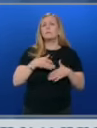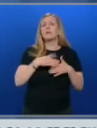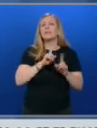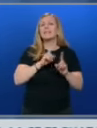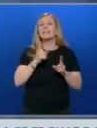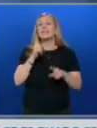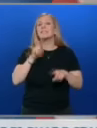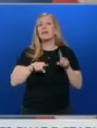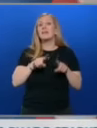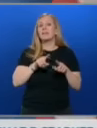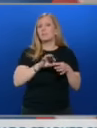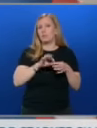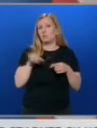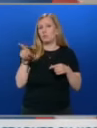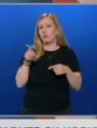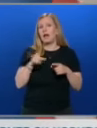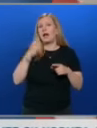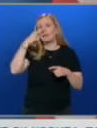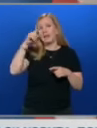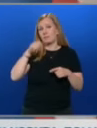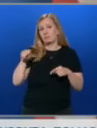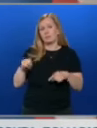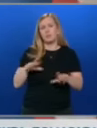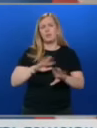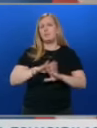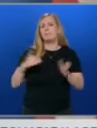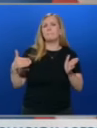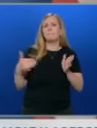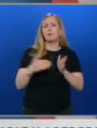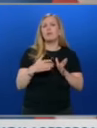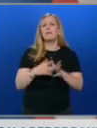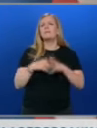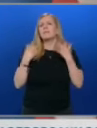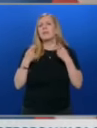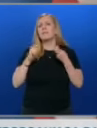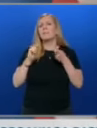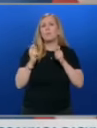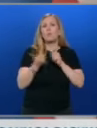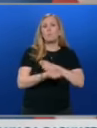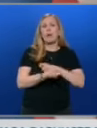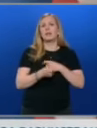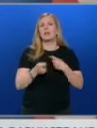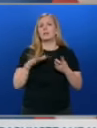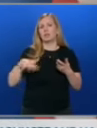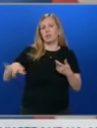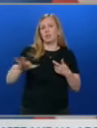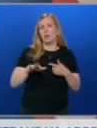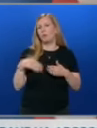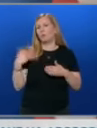Тайван и продължаваме да се противопоставяме на всякакви едностранни промени на статуквото от която и да е страна